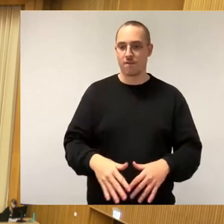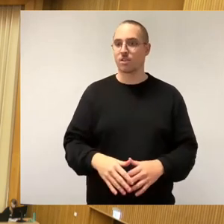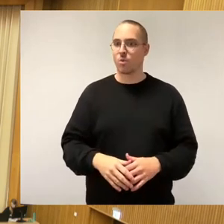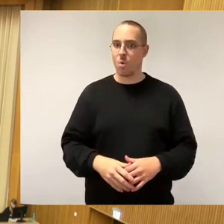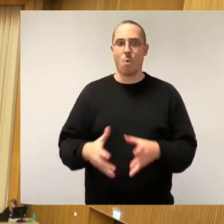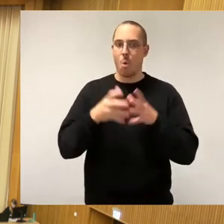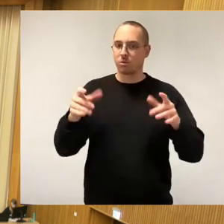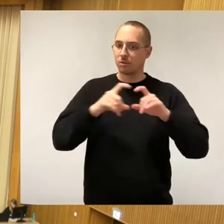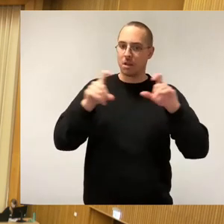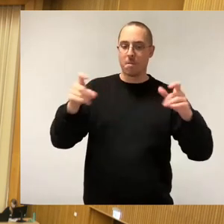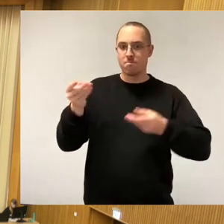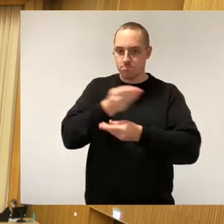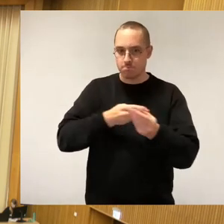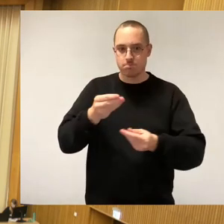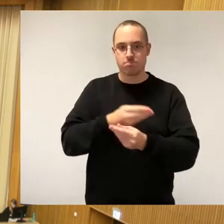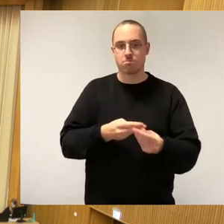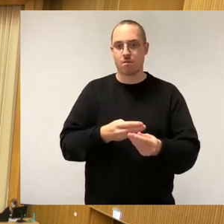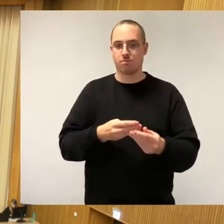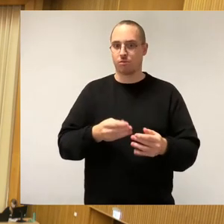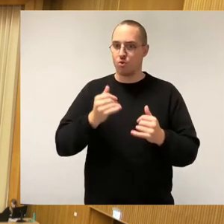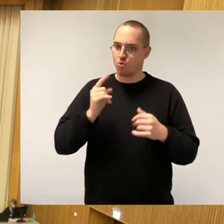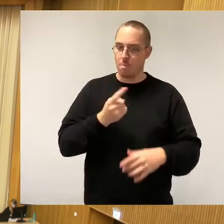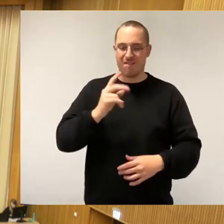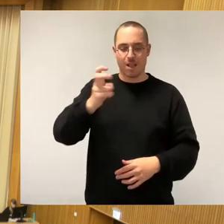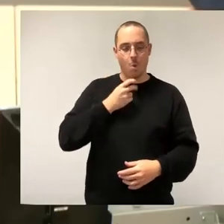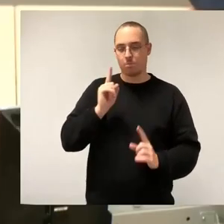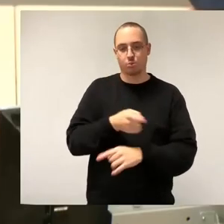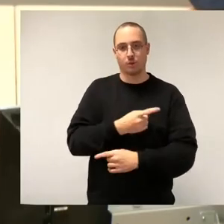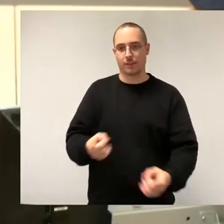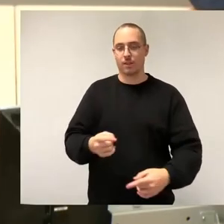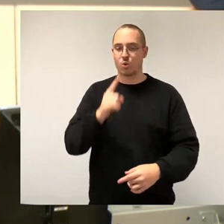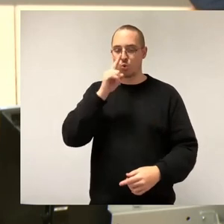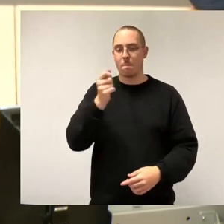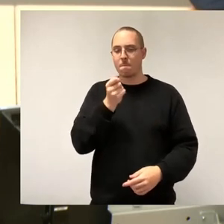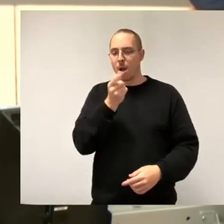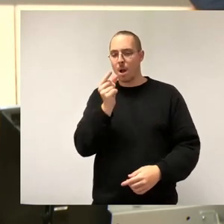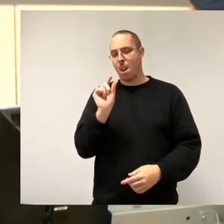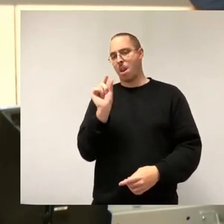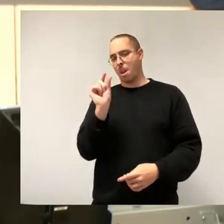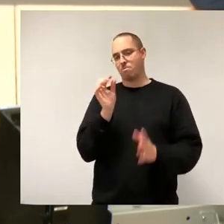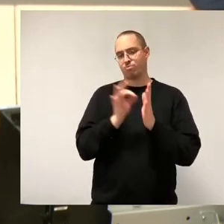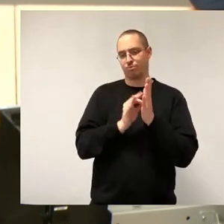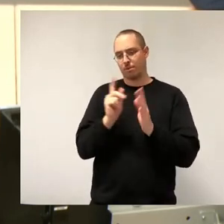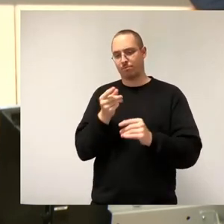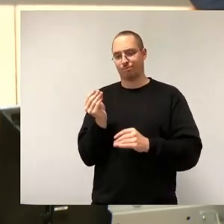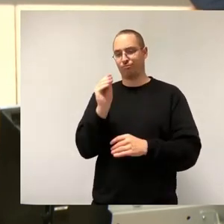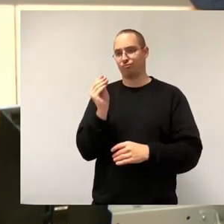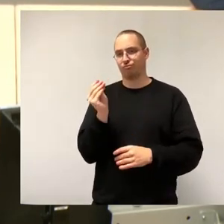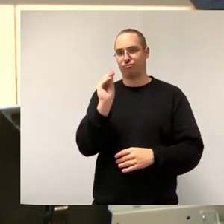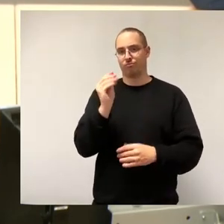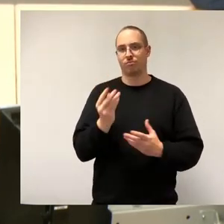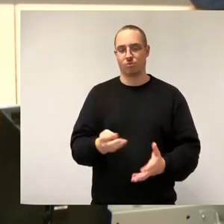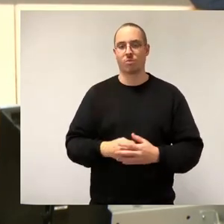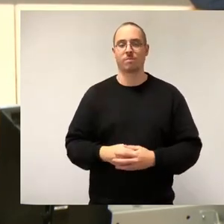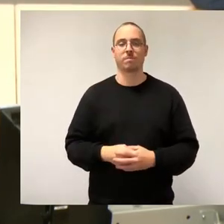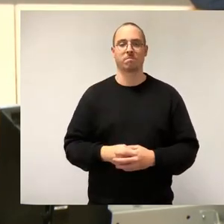Das muss jetzt nicht noch mal wiederholt werden. Ich will nur einige, ganz wenige Aspekte benennen zum vorliegenden SPD-Antrag.